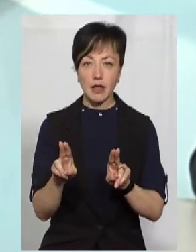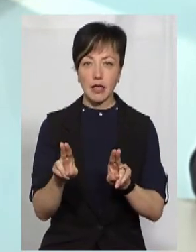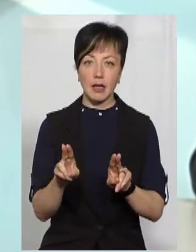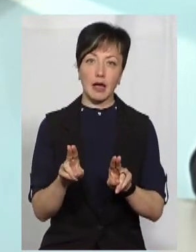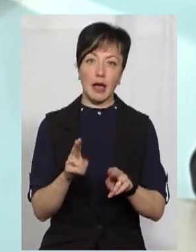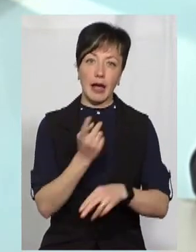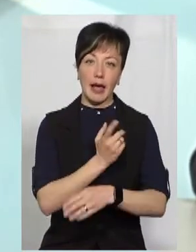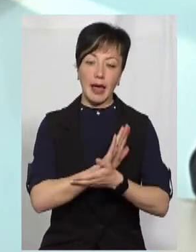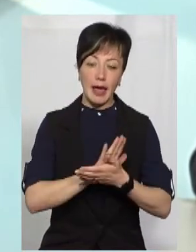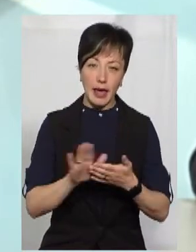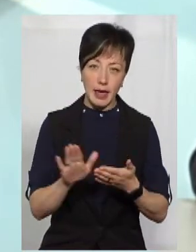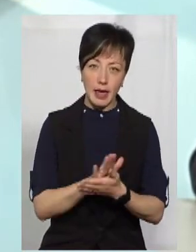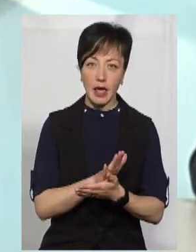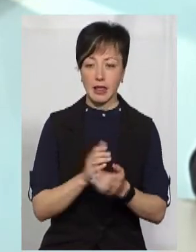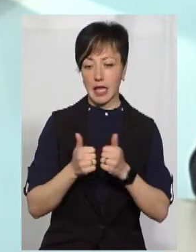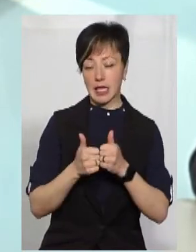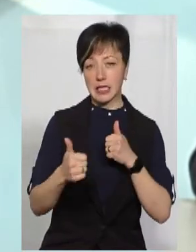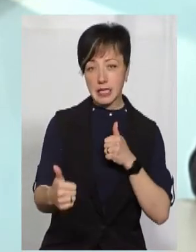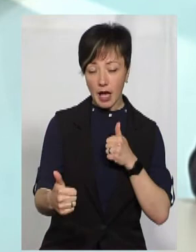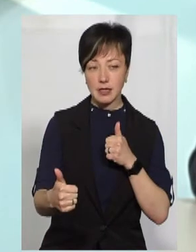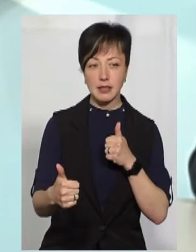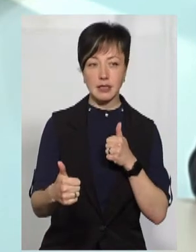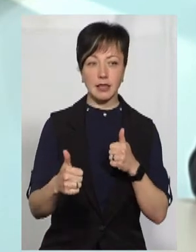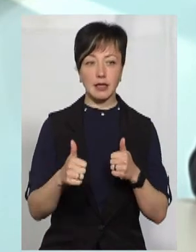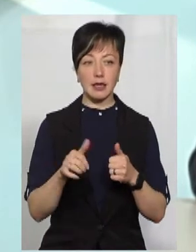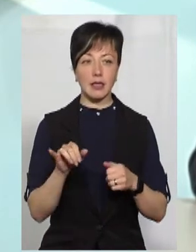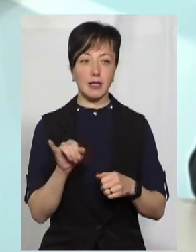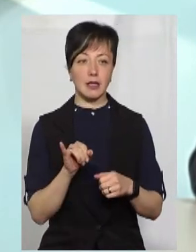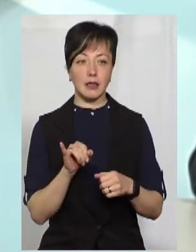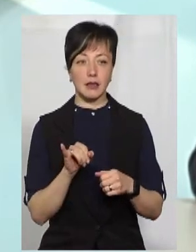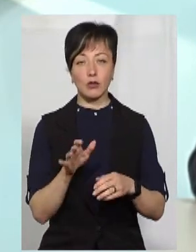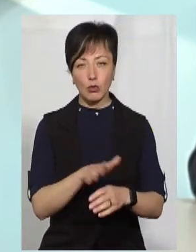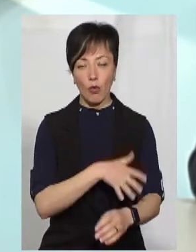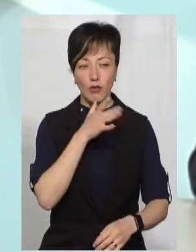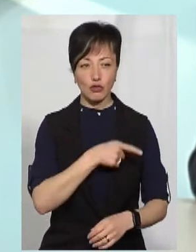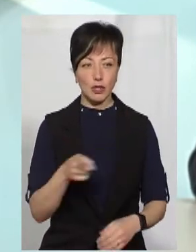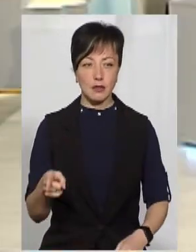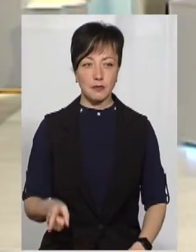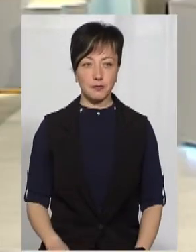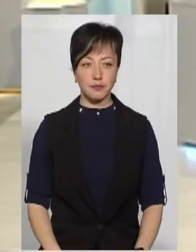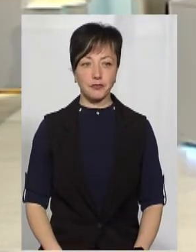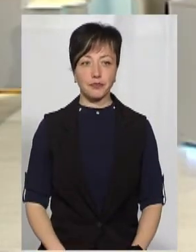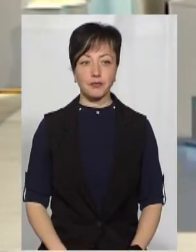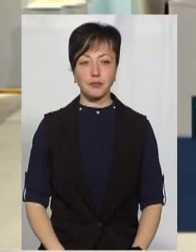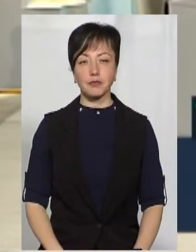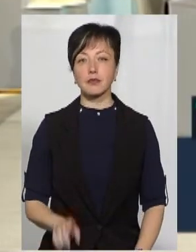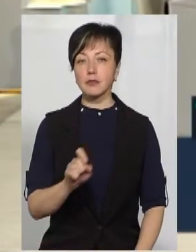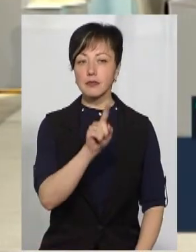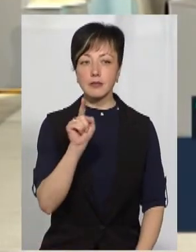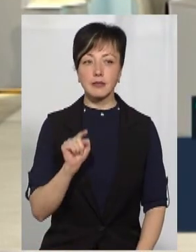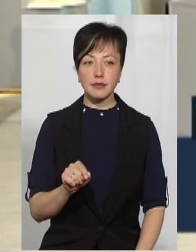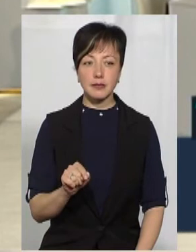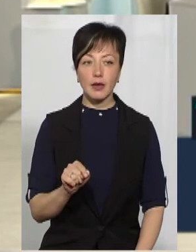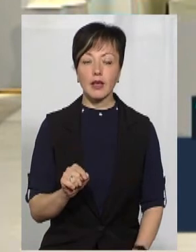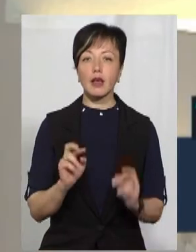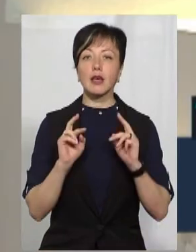правил гігієни, правил суспільної дистанції протягом тривалого часу. Як буде